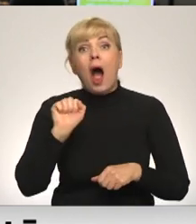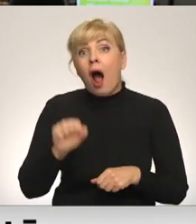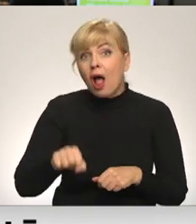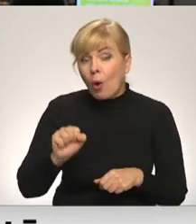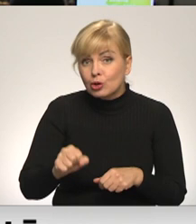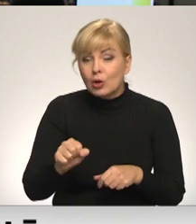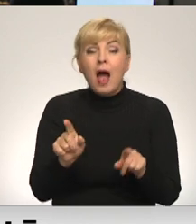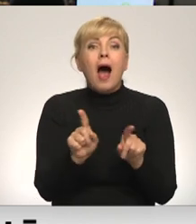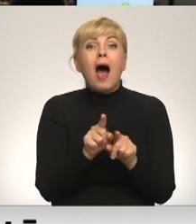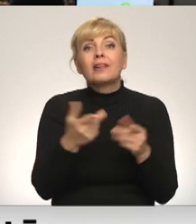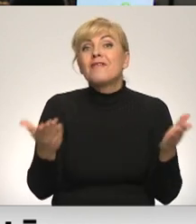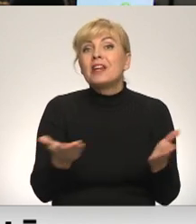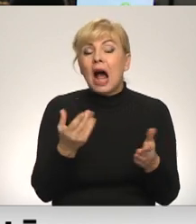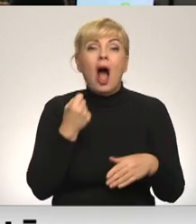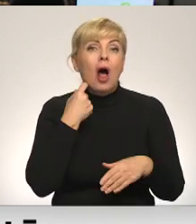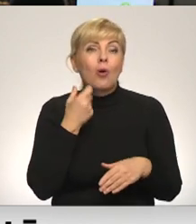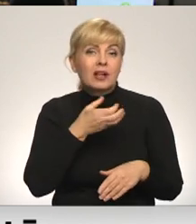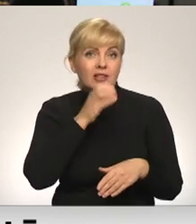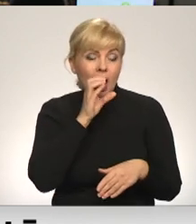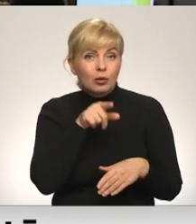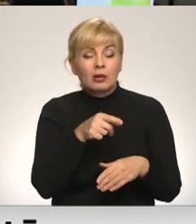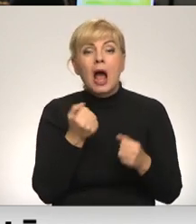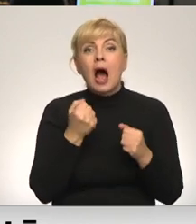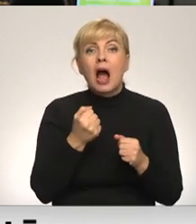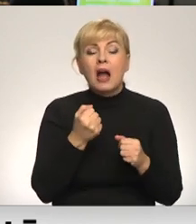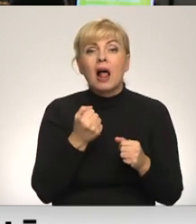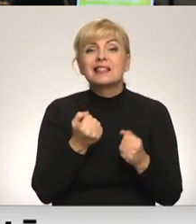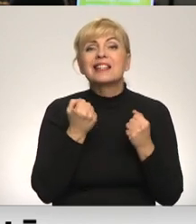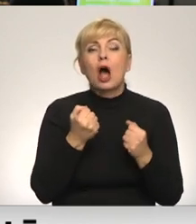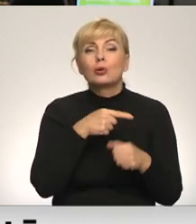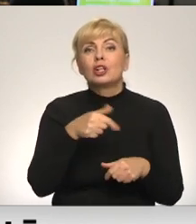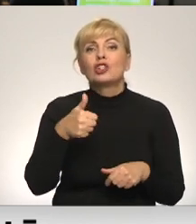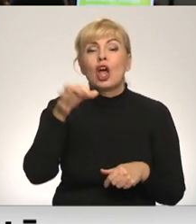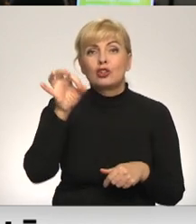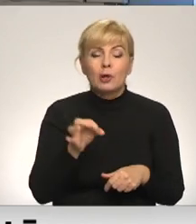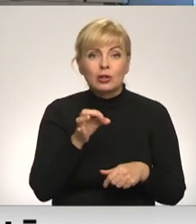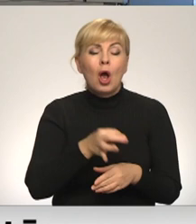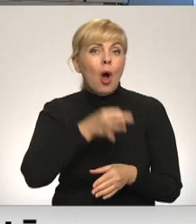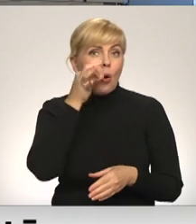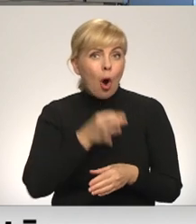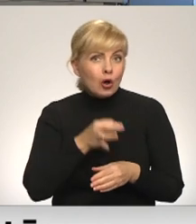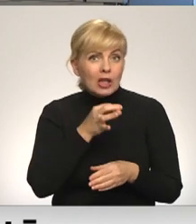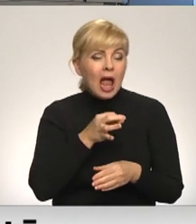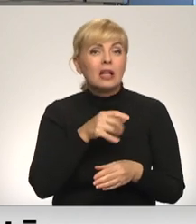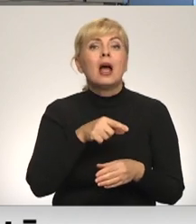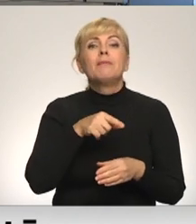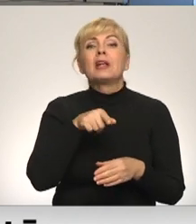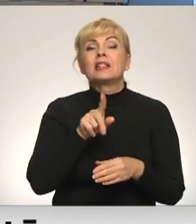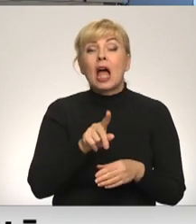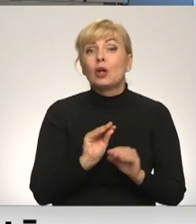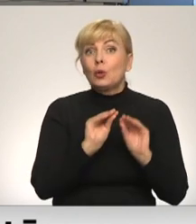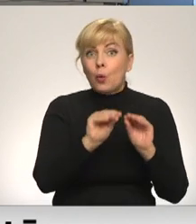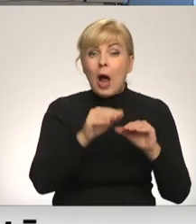Un tad ir vieglīja alholskie dzērieni ar alkoholu satura līdz 6% proti koktēļi, sidri. Nododot iepakojumu depozītu